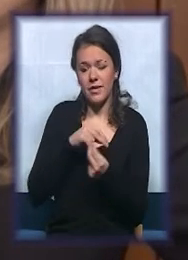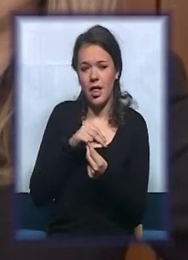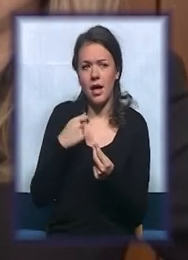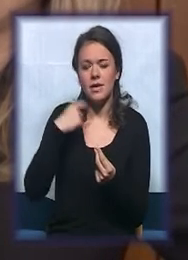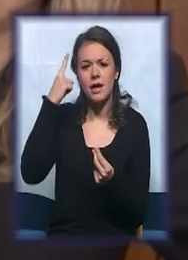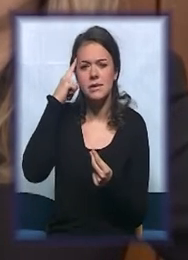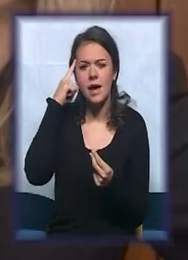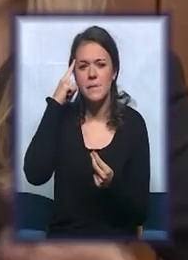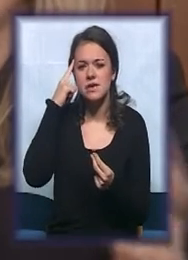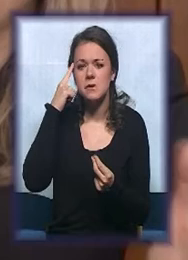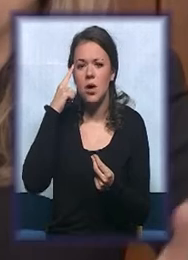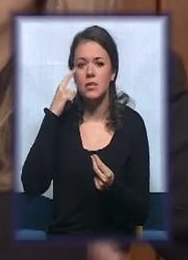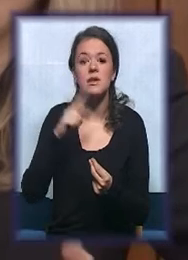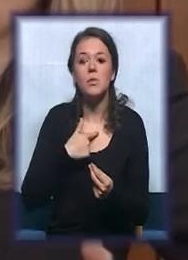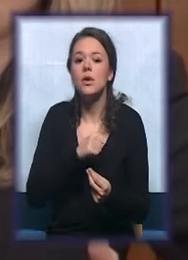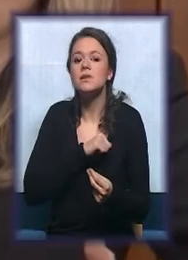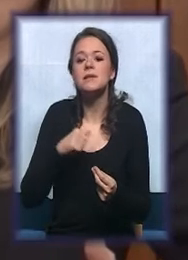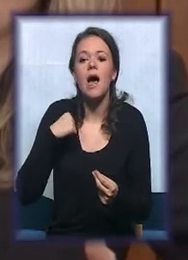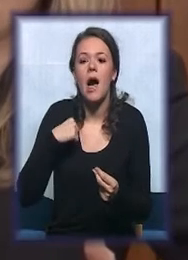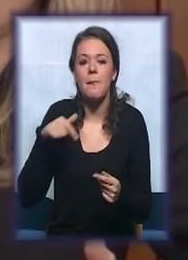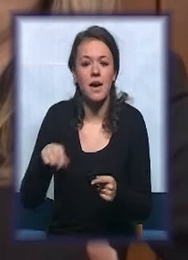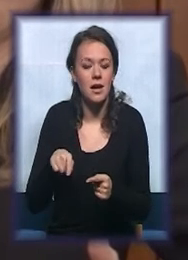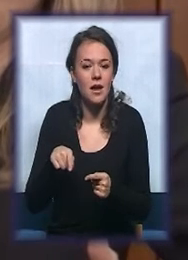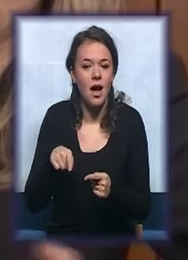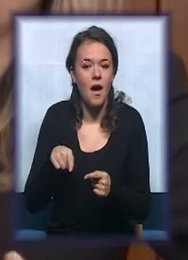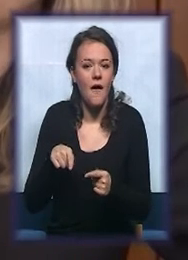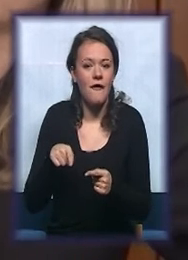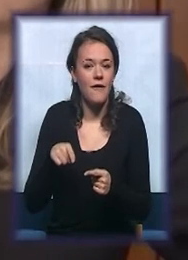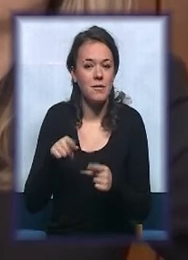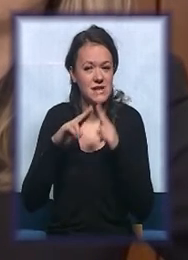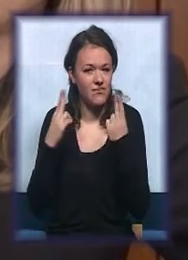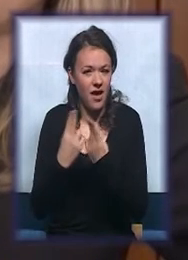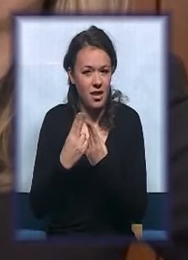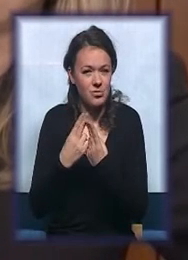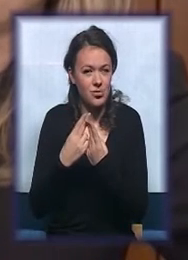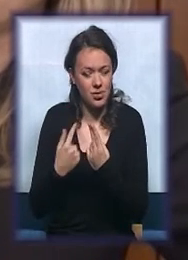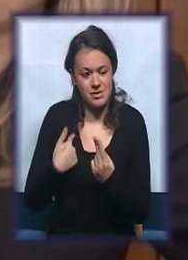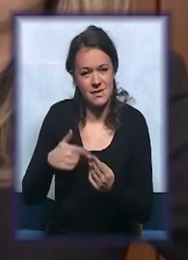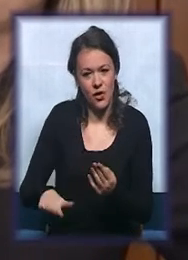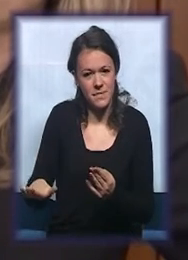zamislimo da smo sami na ovom svetu sa svojim detetom, da